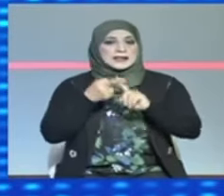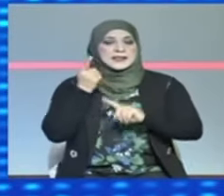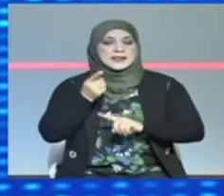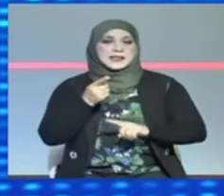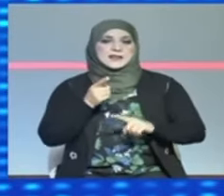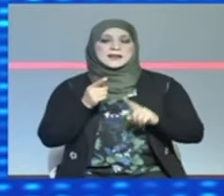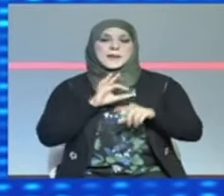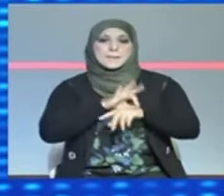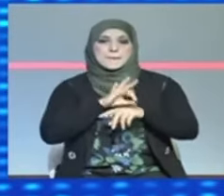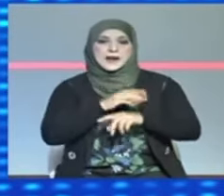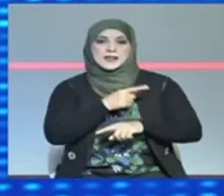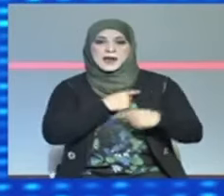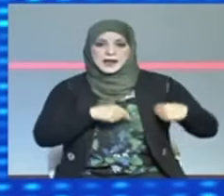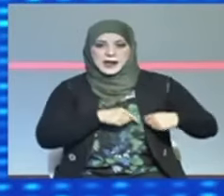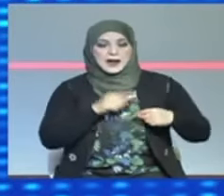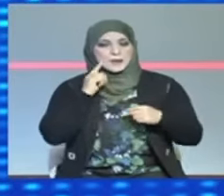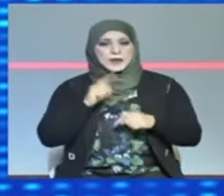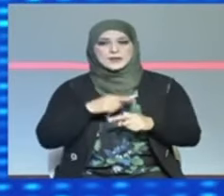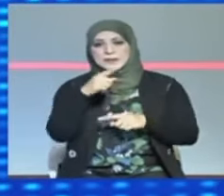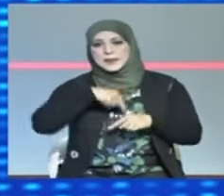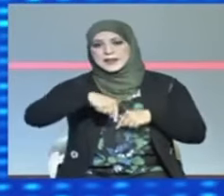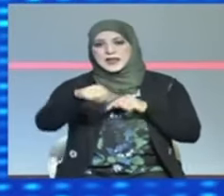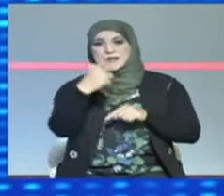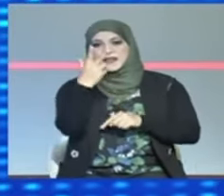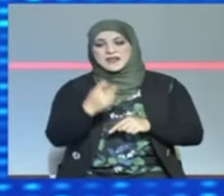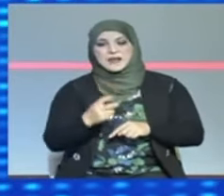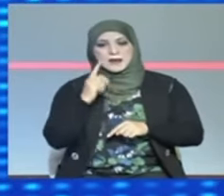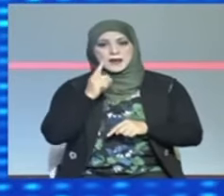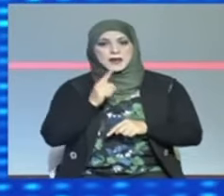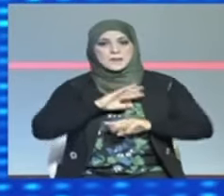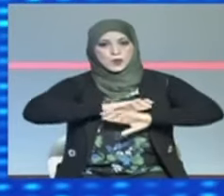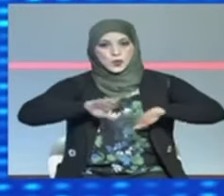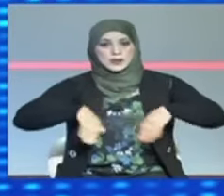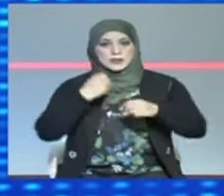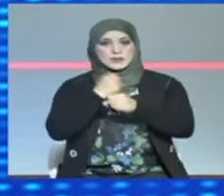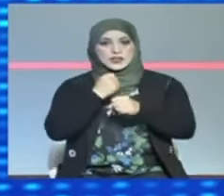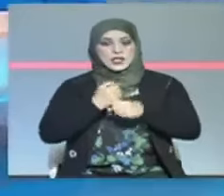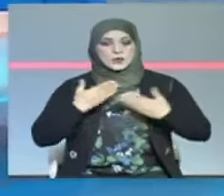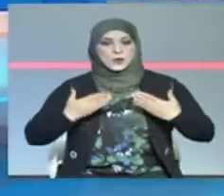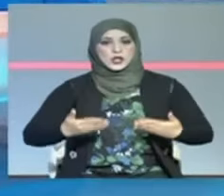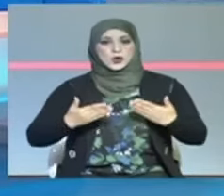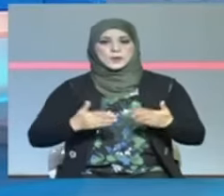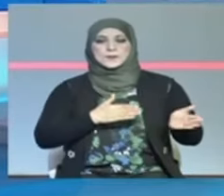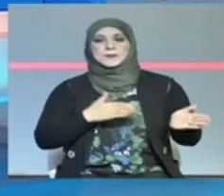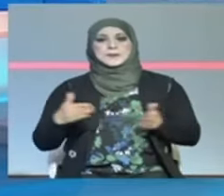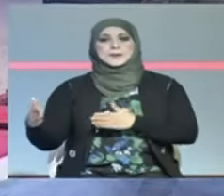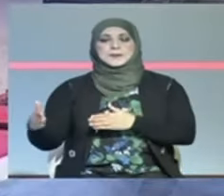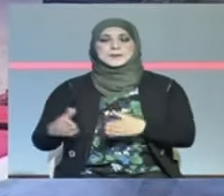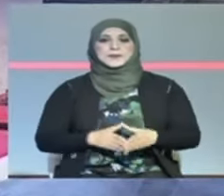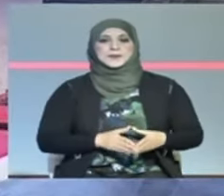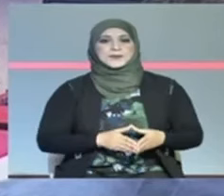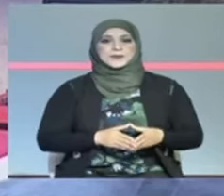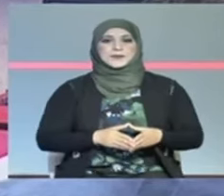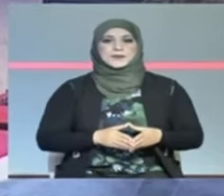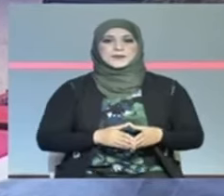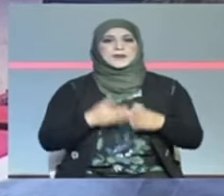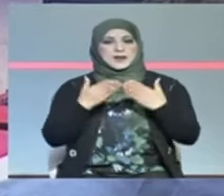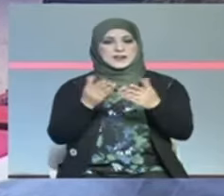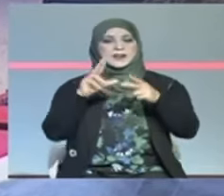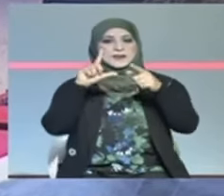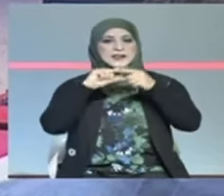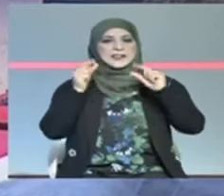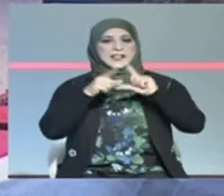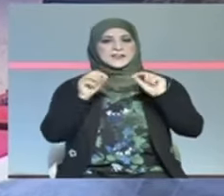القلب والشريين على مدى ثلاثة أيام واختتمت أشغاله اليوم فاتجاه تفسير